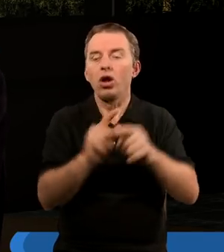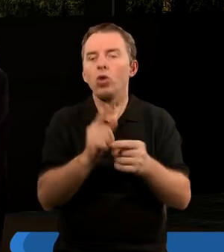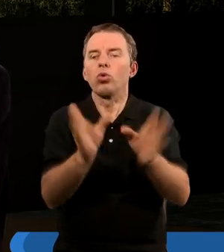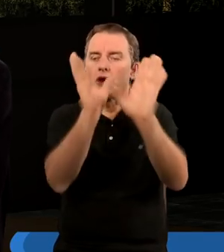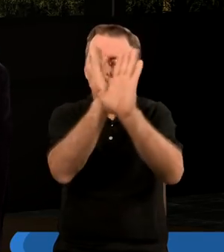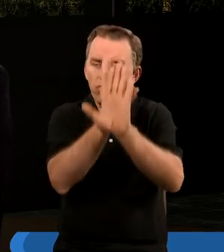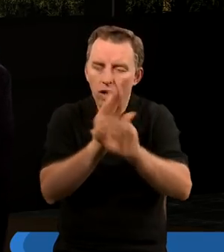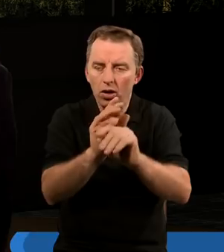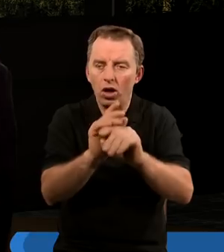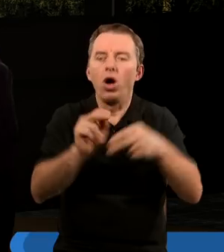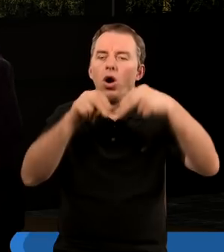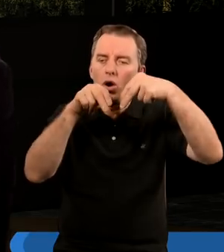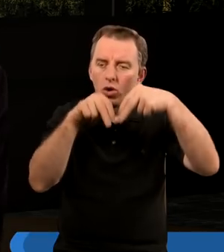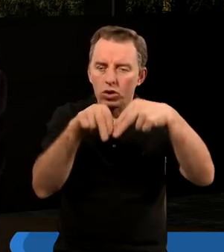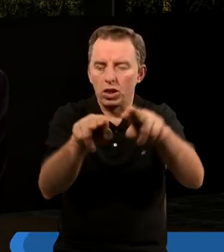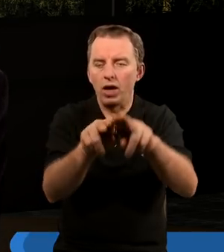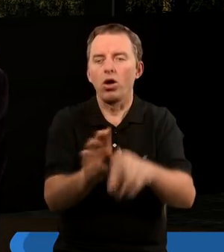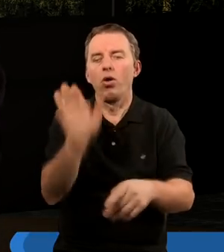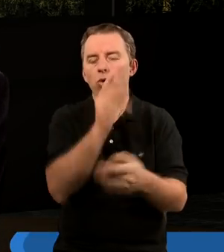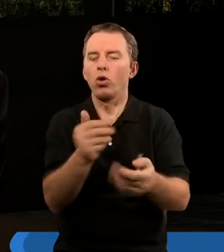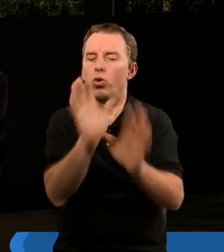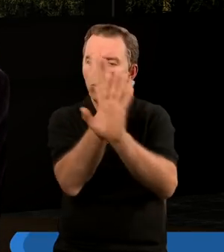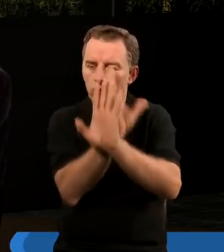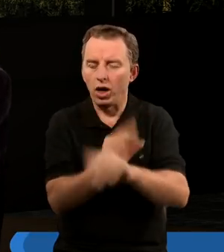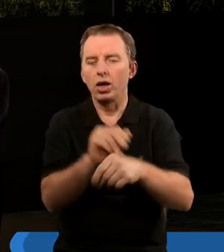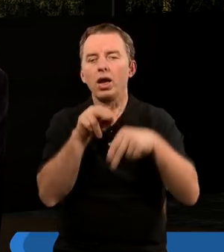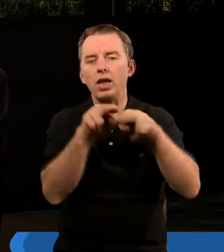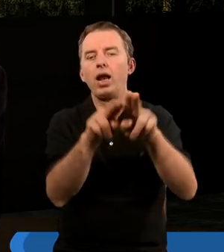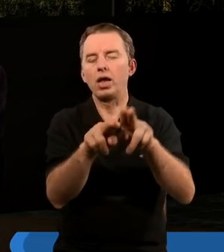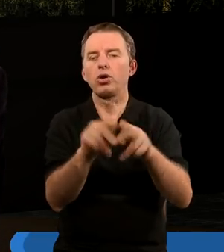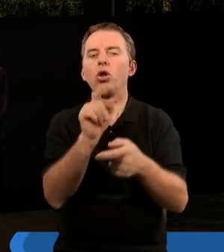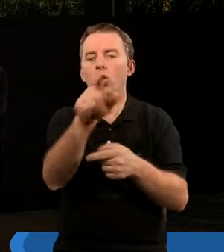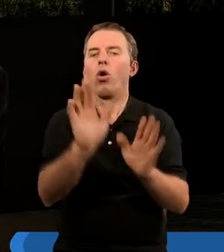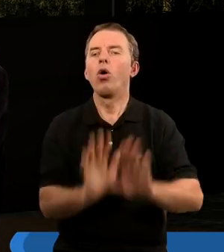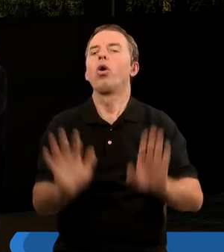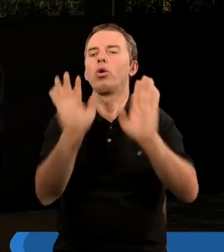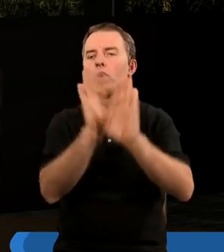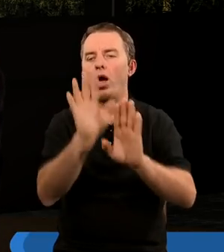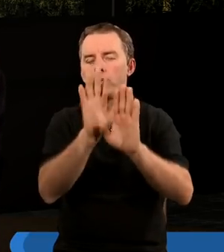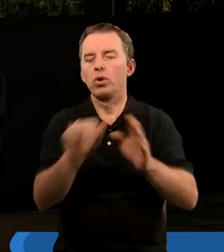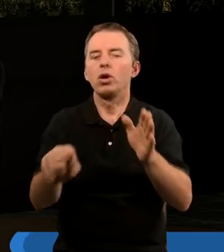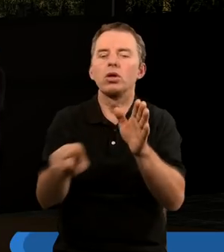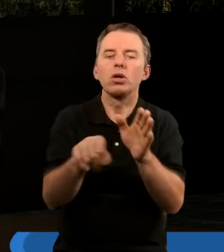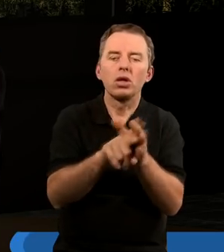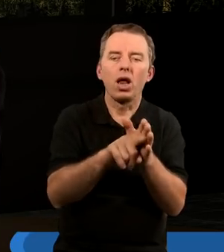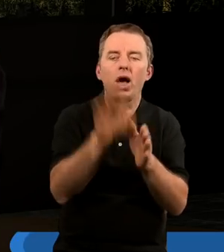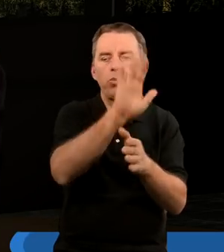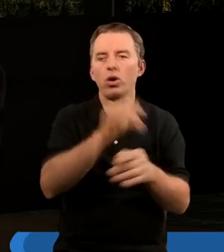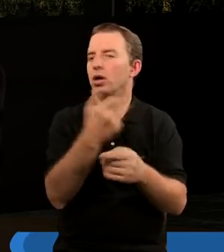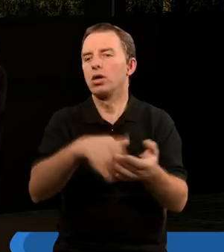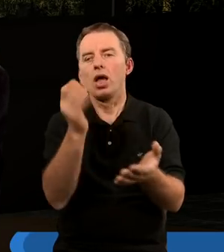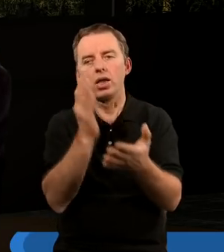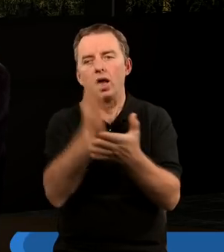wielbią, oddają mu tę cześć należną. Bo to jest nabożeństwo do Boga. Nie tylko,